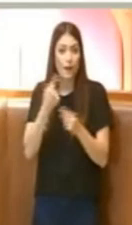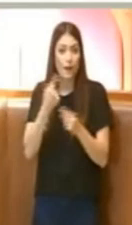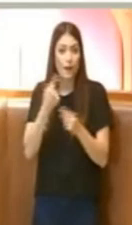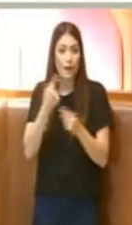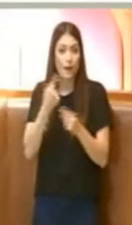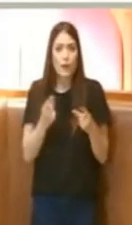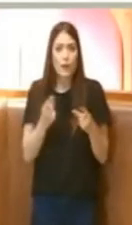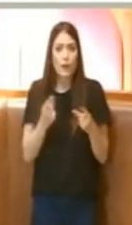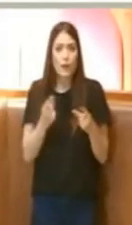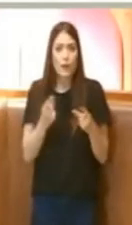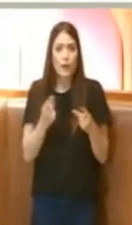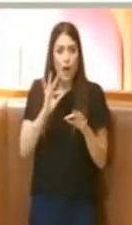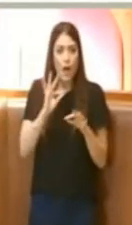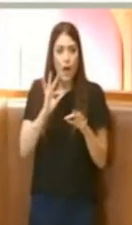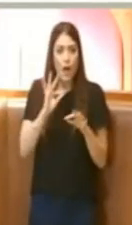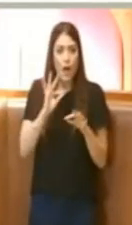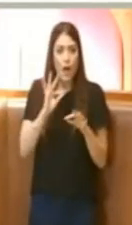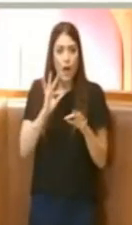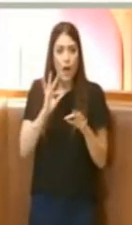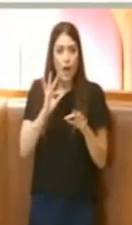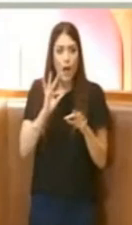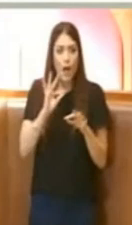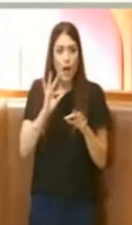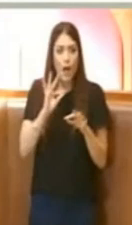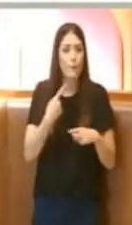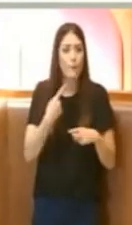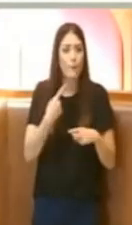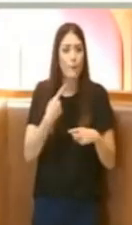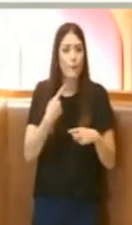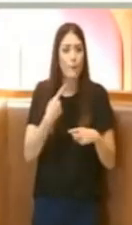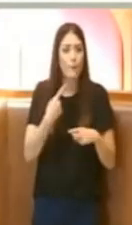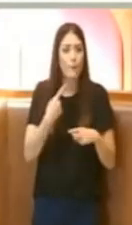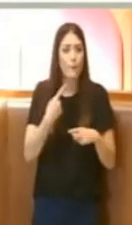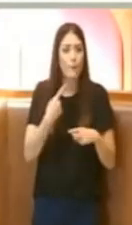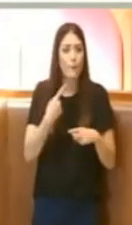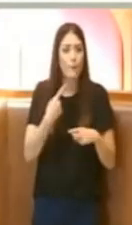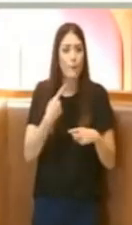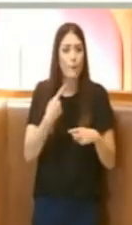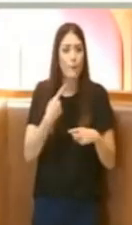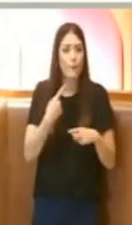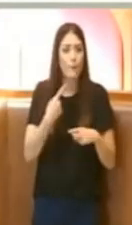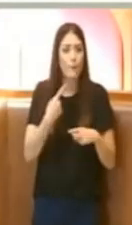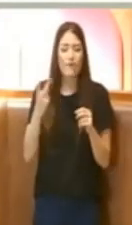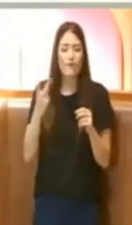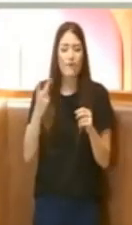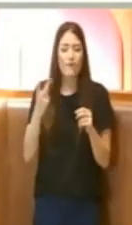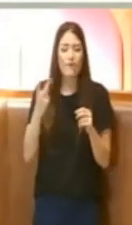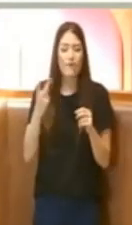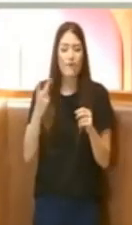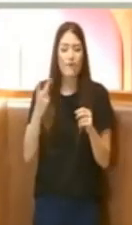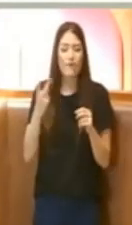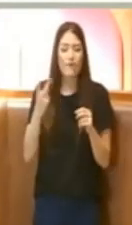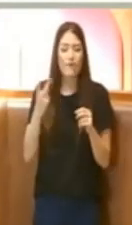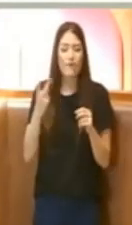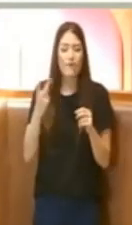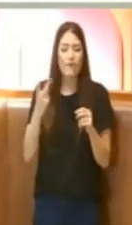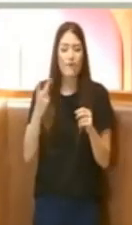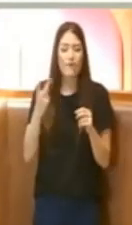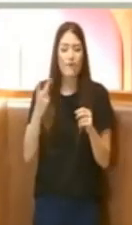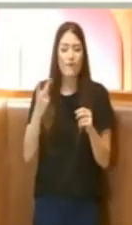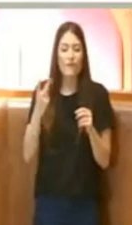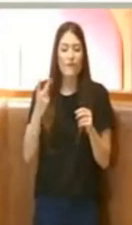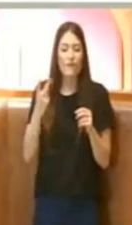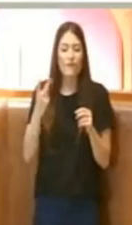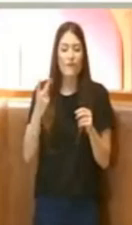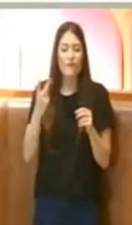alcuni interventi che lamentano appunto delle lungaggini le lungaggini si spiegano esattamente con questo